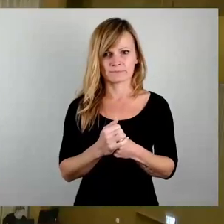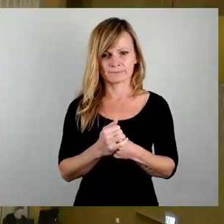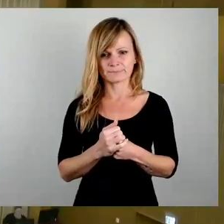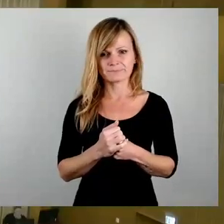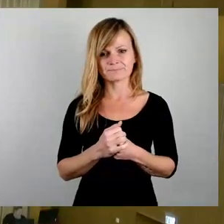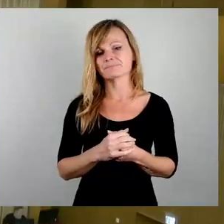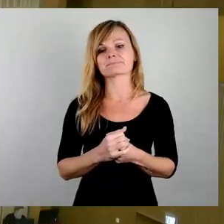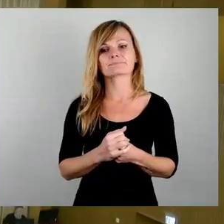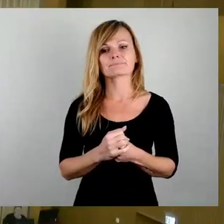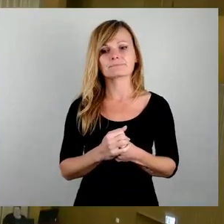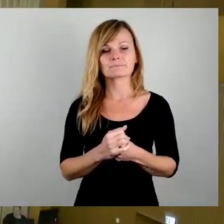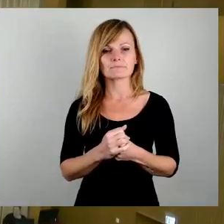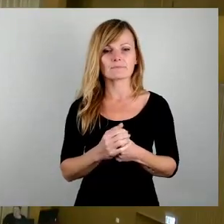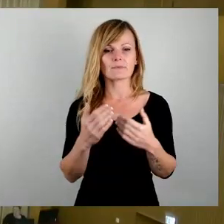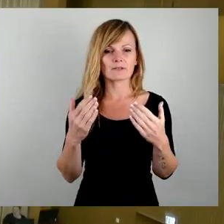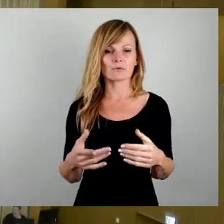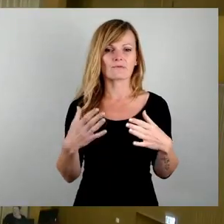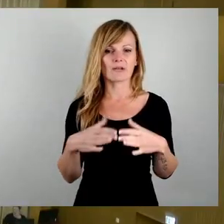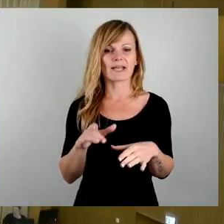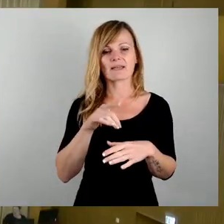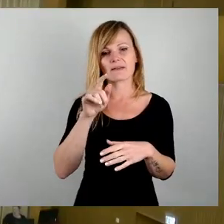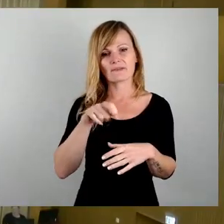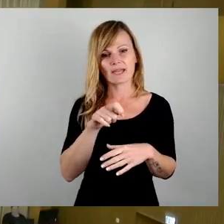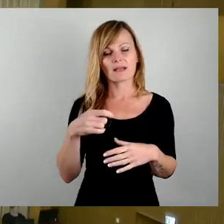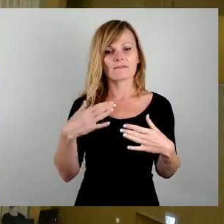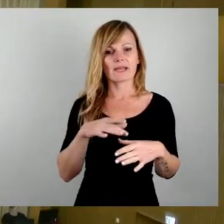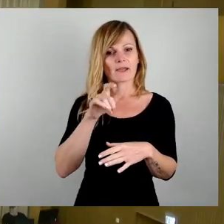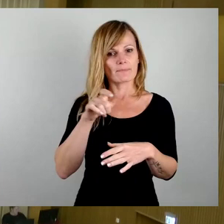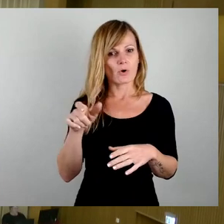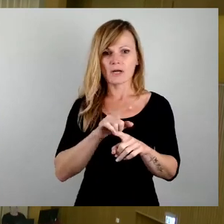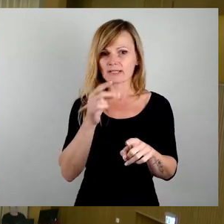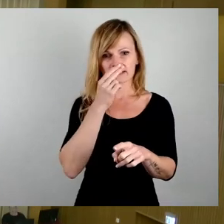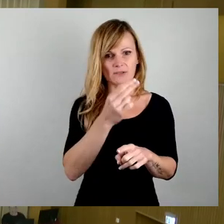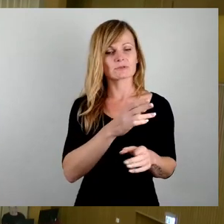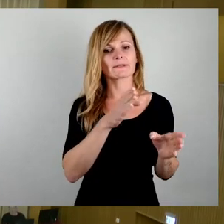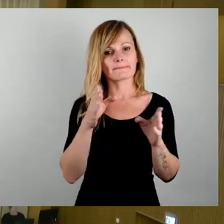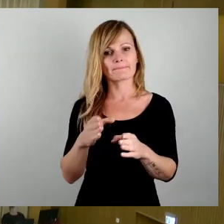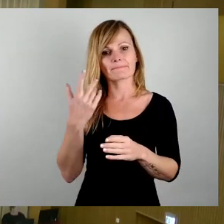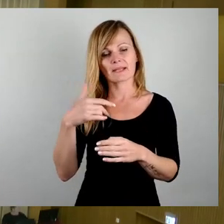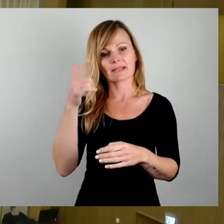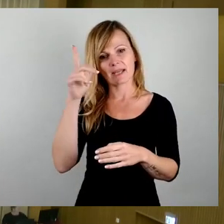So, Freie Wähler, Freie Bürger, das Wort gewünscht. Sieht nichts aus. Dann dies ist dann Herr Dr. Schulte-Wiesemann.